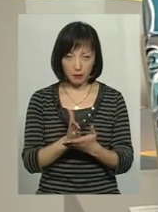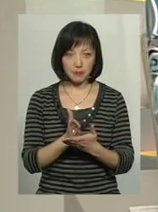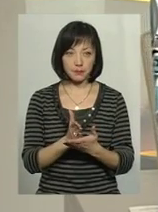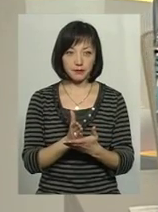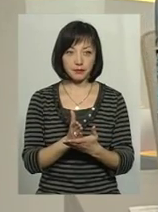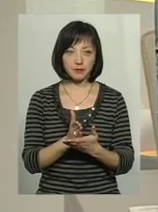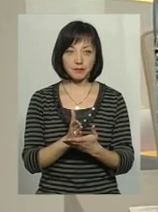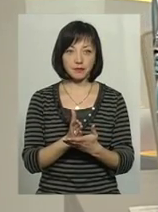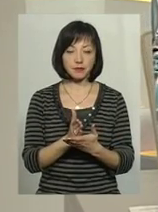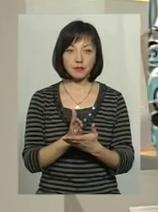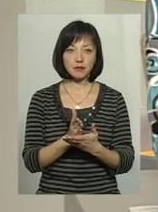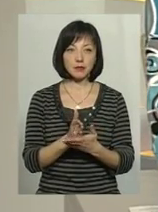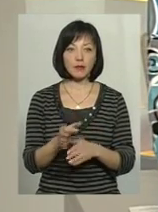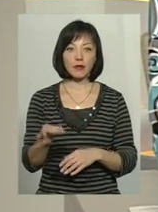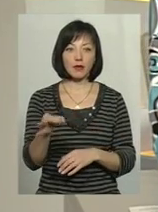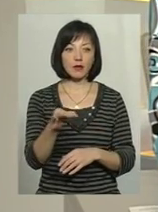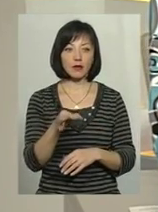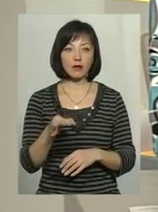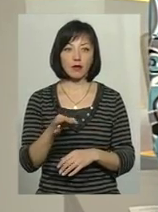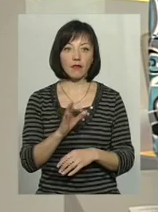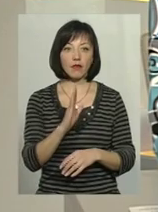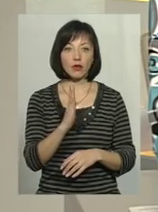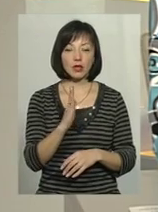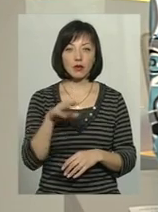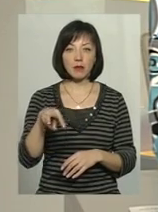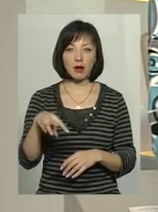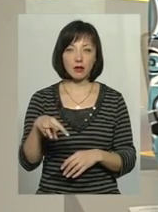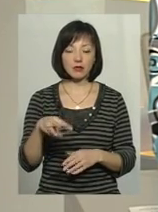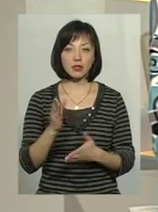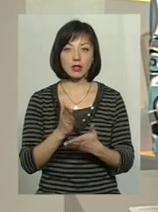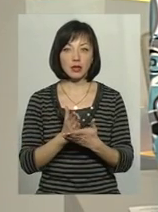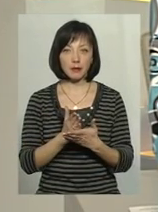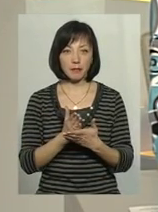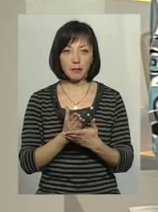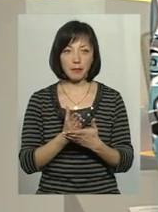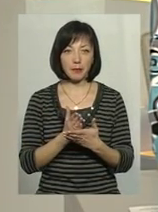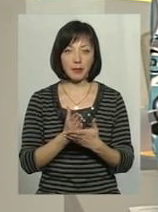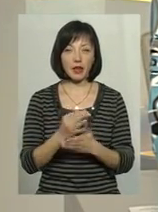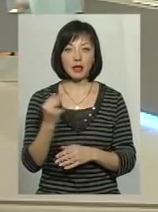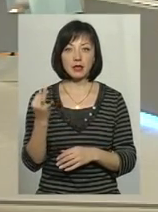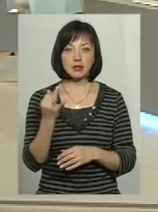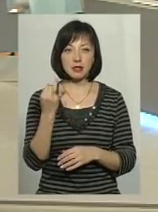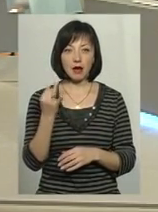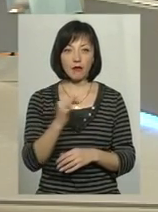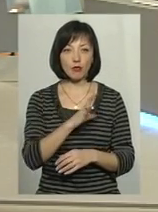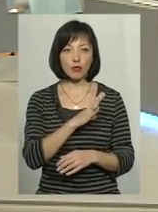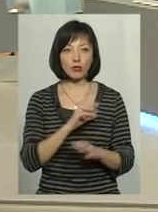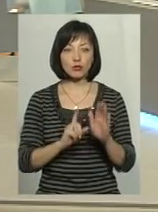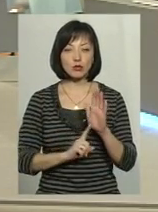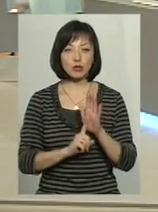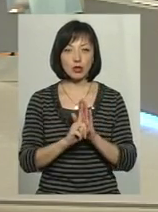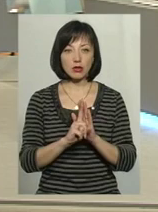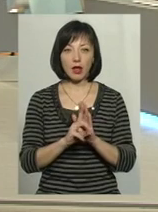До Виникли до крупи, так, Володимира Михайловича. Так є. Там дуже цікаво було. Спочатку, якби